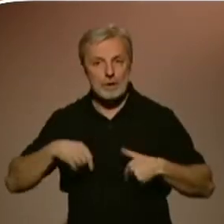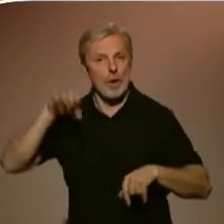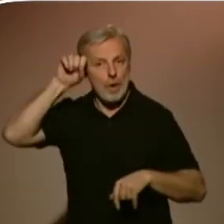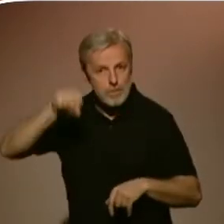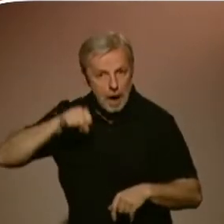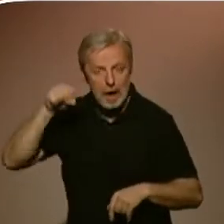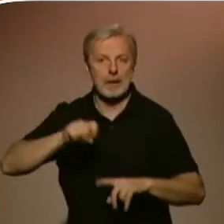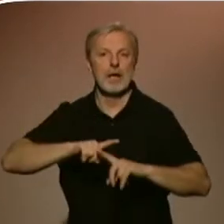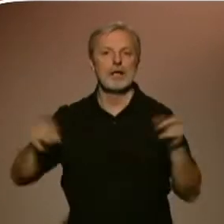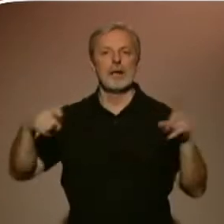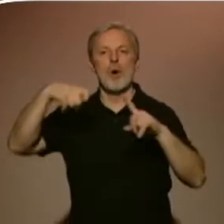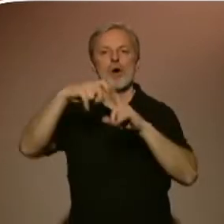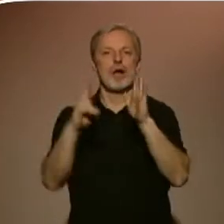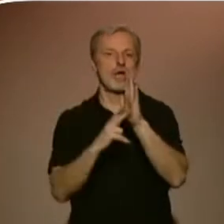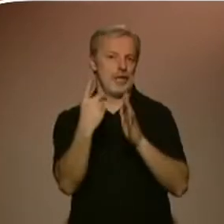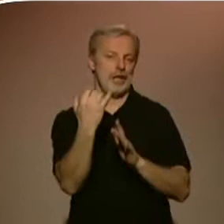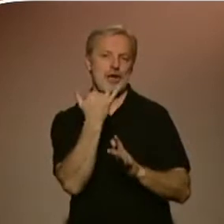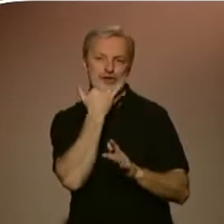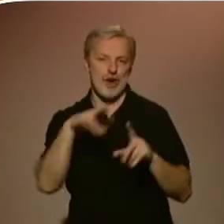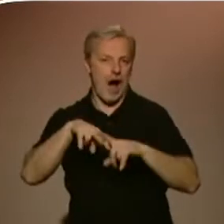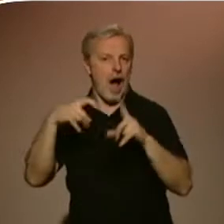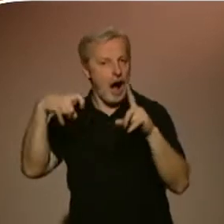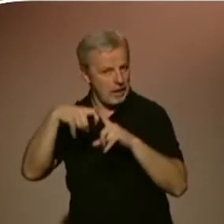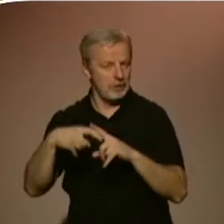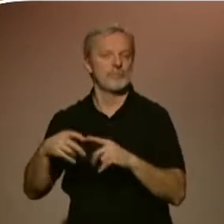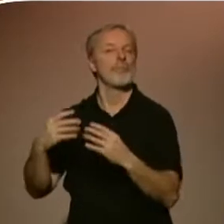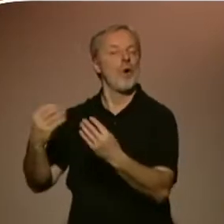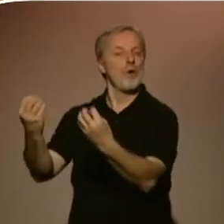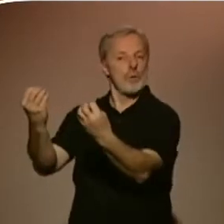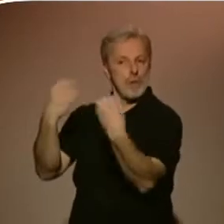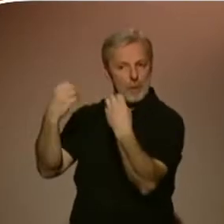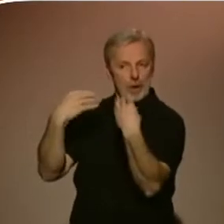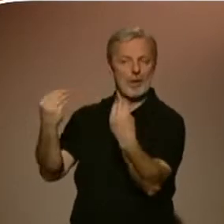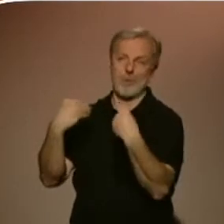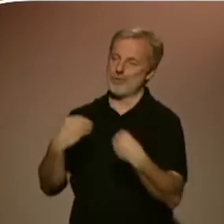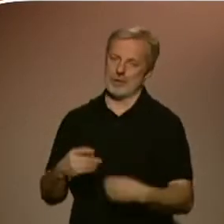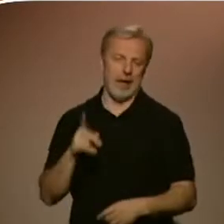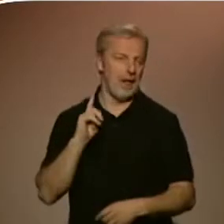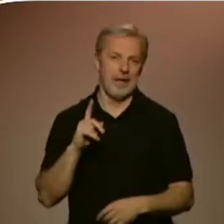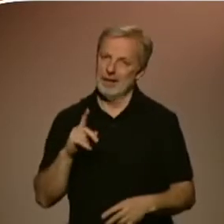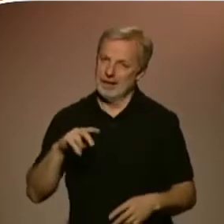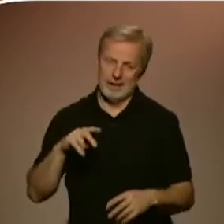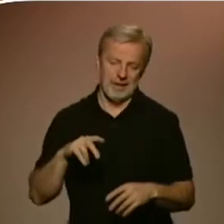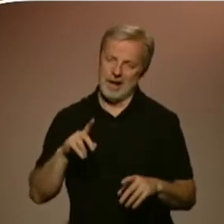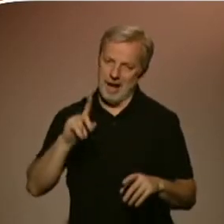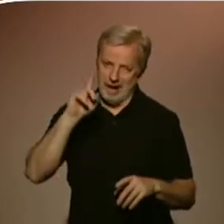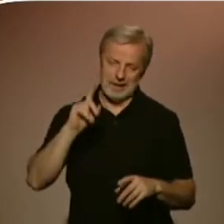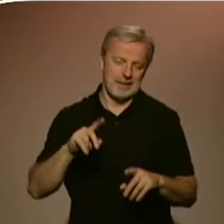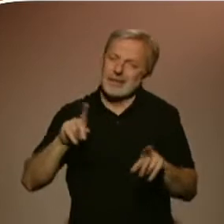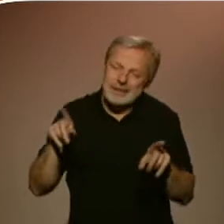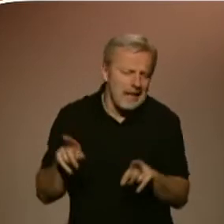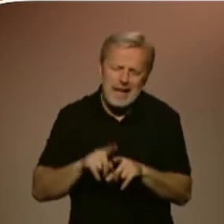Knižákovi, u kterých jsem studoval za cený rady a informace, ale stejně z toho nakonec člověk musí vyzkoušet na vlastní kůži. My se dnes